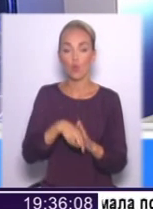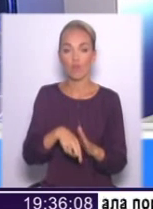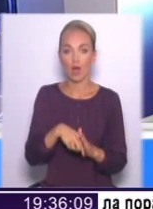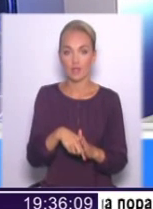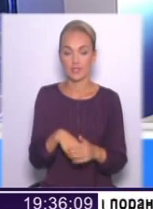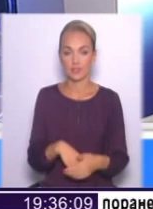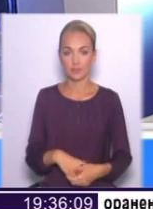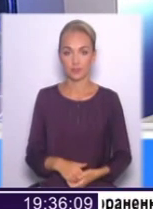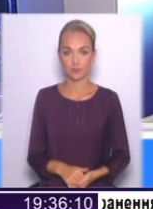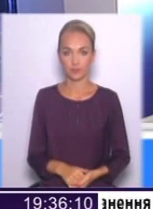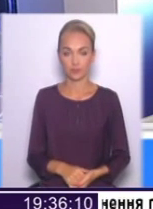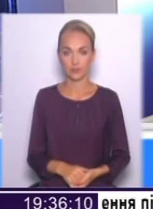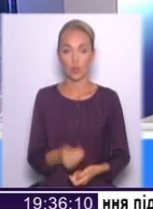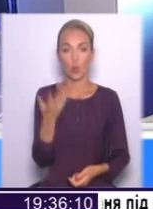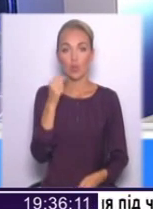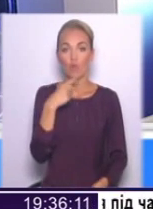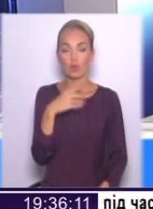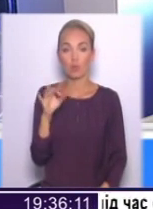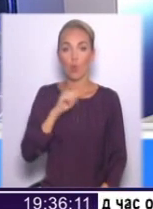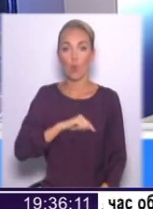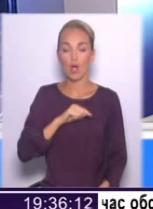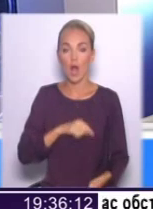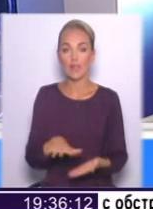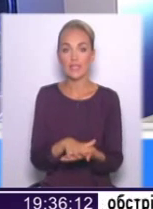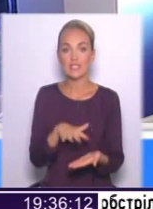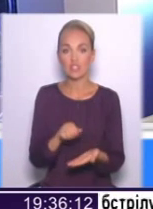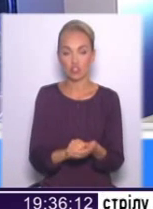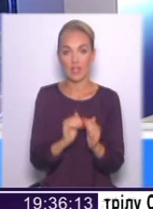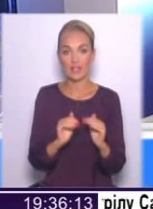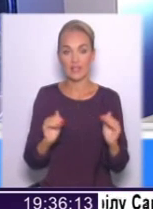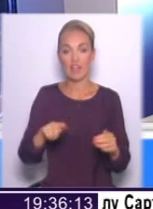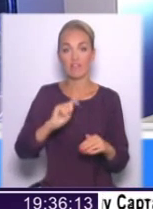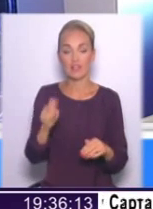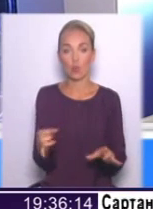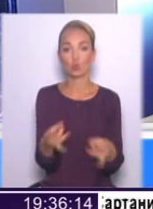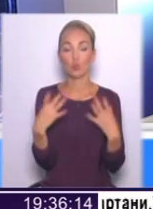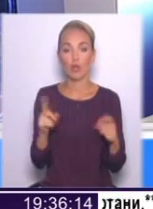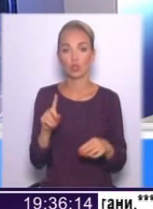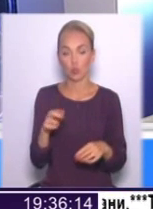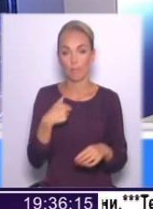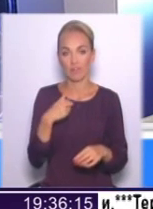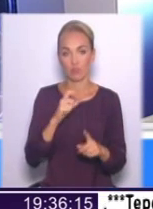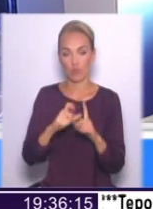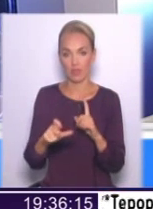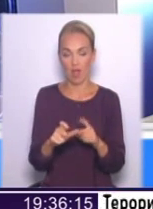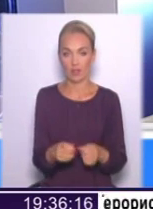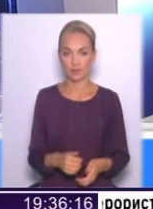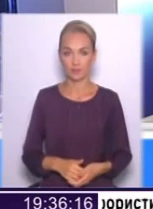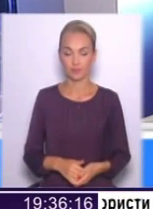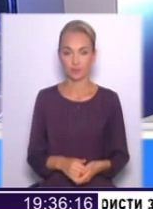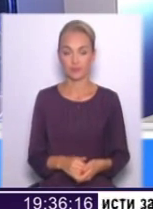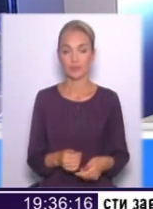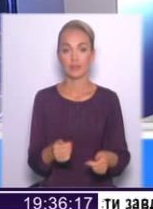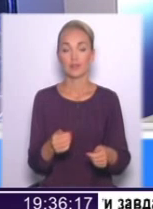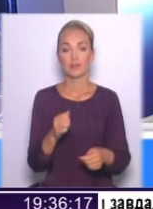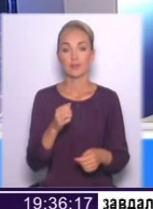коли говорите про моральне знищення дітей війни? Розтлумачте нам, щоб ми предметно відповідали. Так, діти